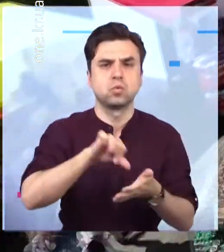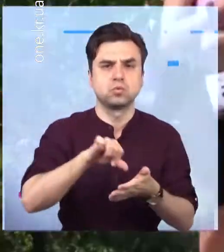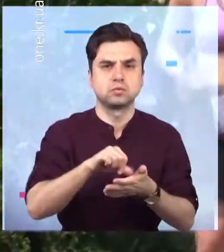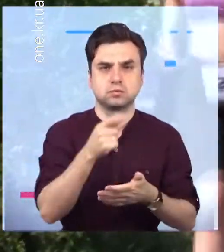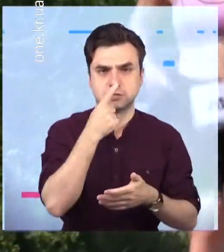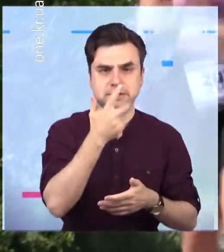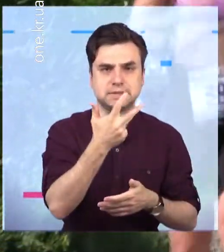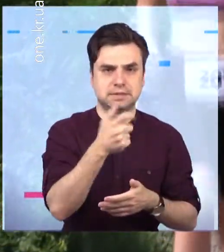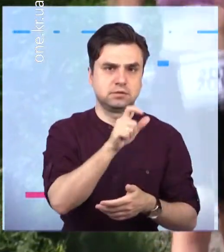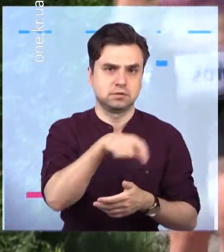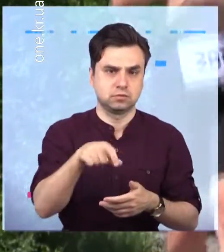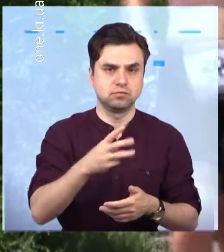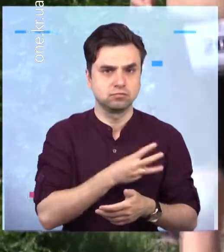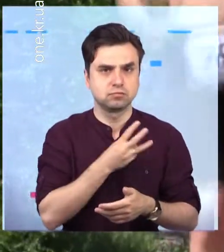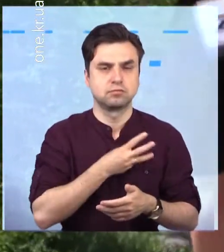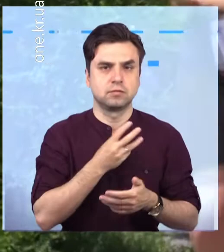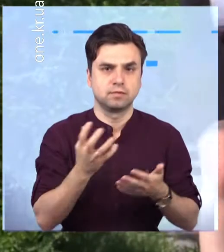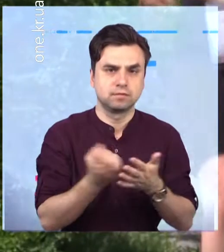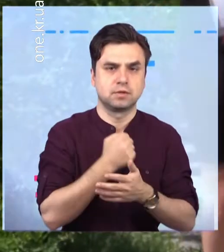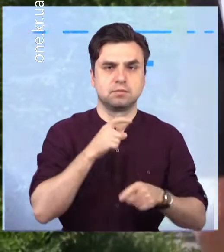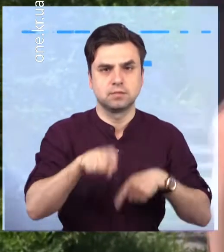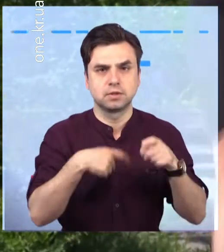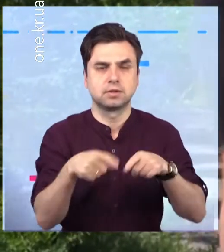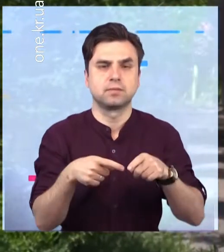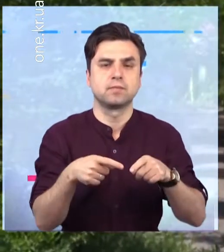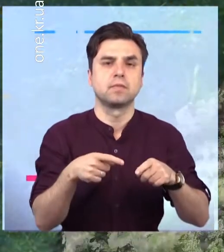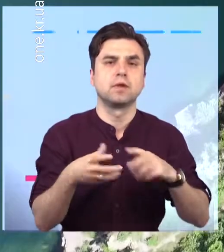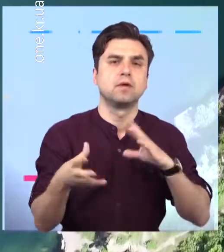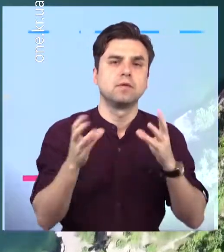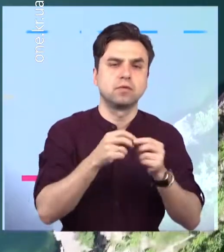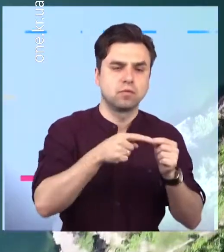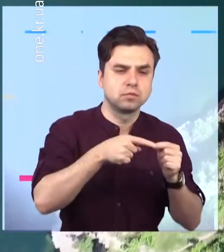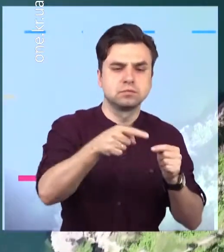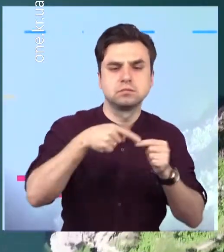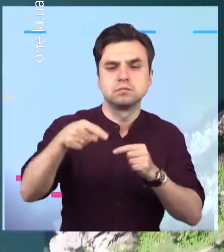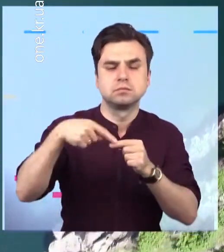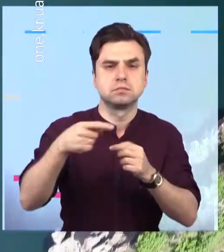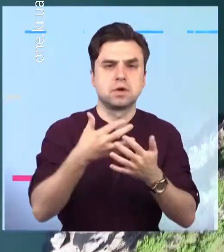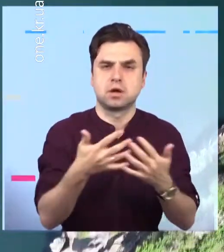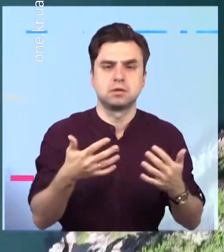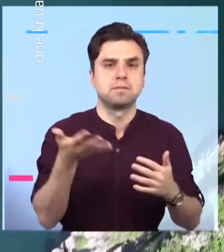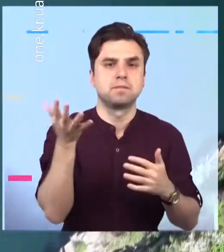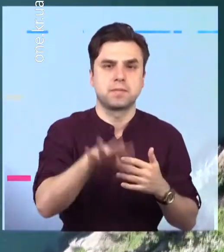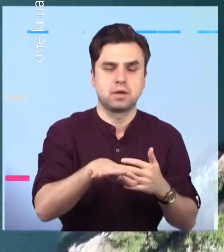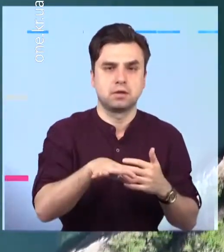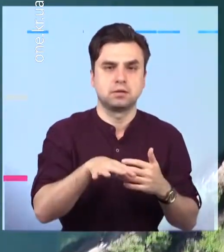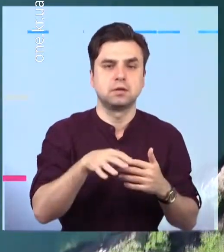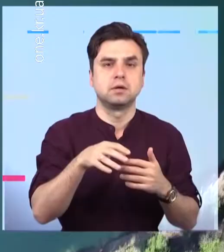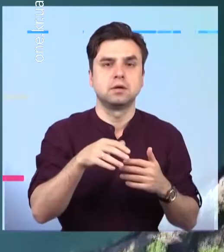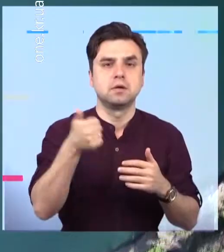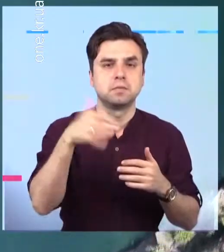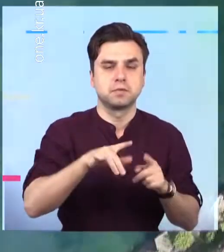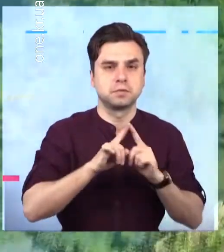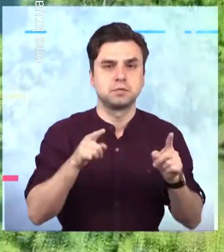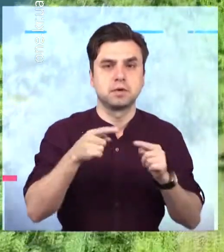учасників. Спортсмени та спортсменки різних вікових категорій пробігли 5 дистанцій. Найбільший сюрприз очікував бігунів на дистанціях 23 та